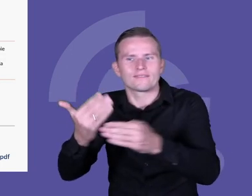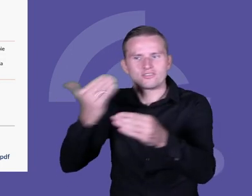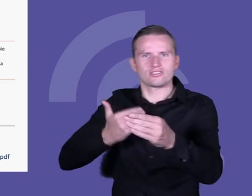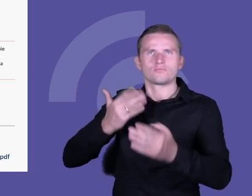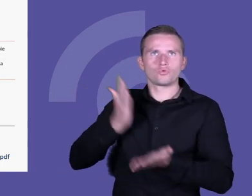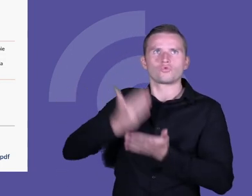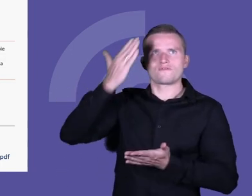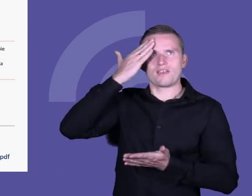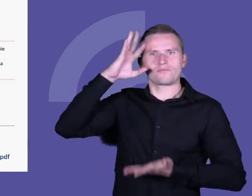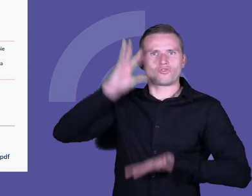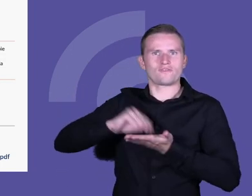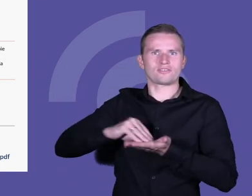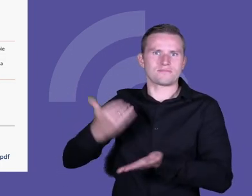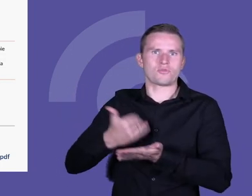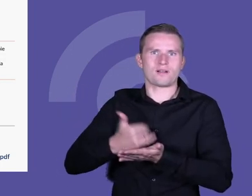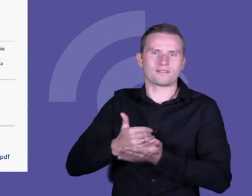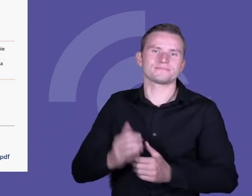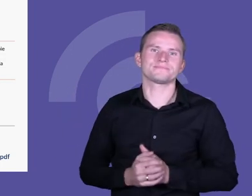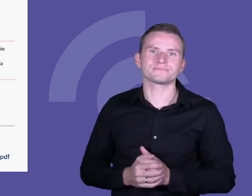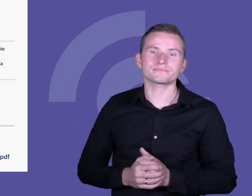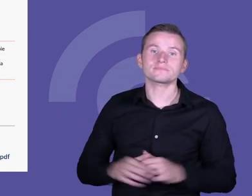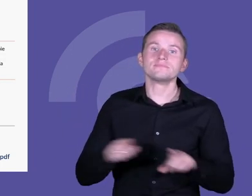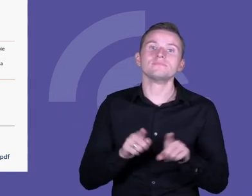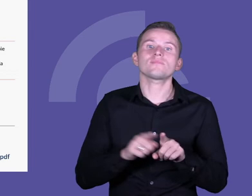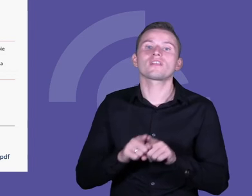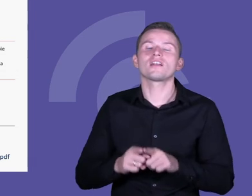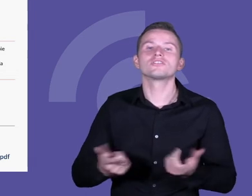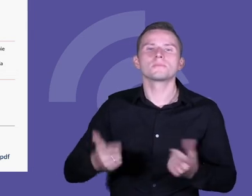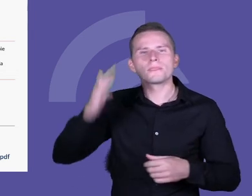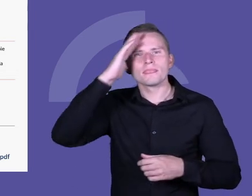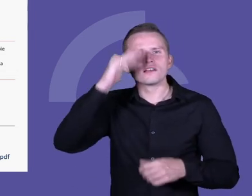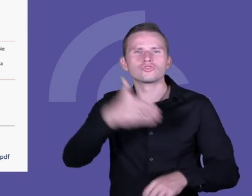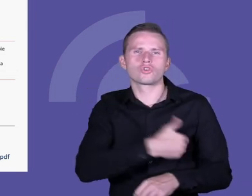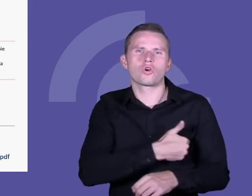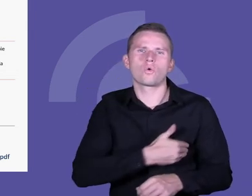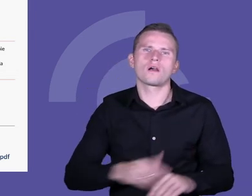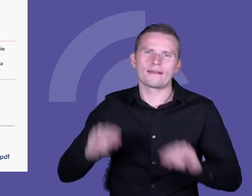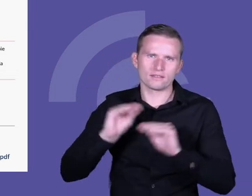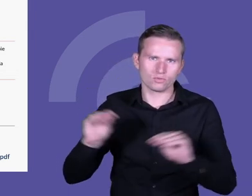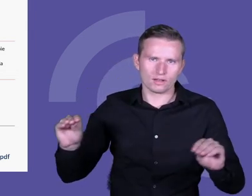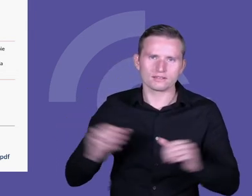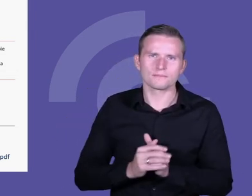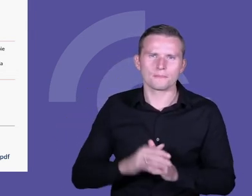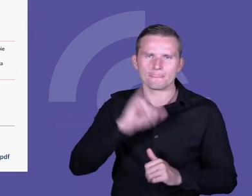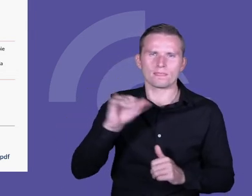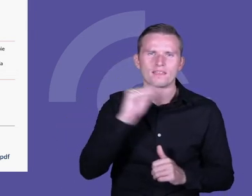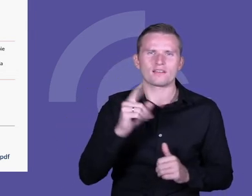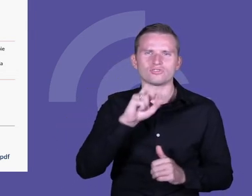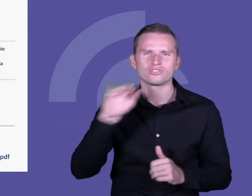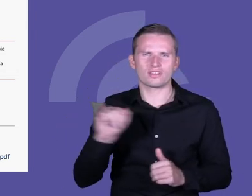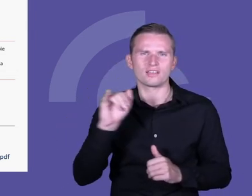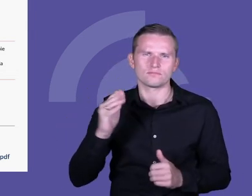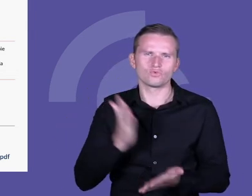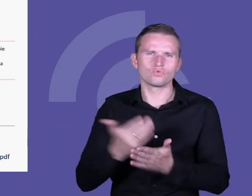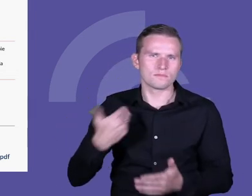No i linie rozwoju, szkoła edukacji, które, Jędrzej też już o nich wspominał,